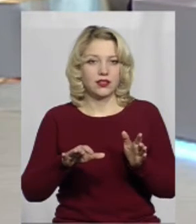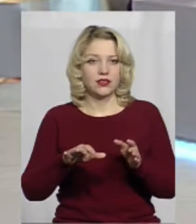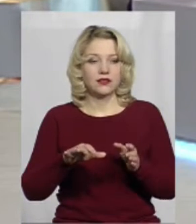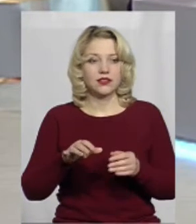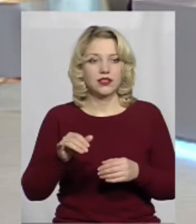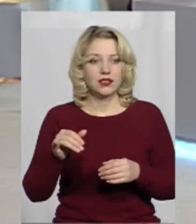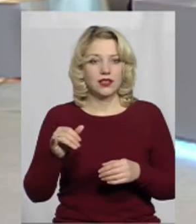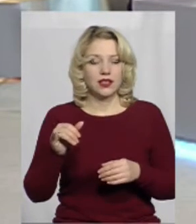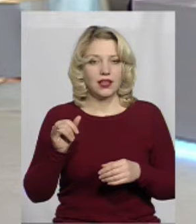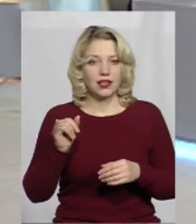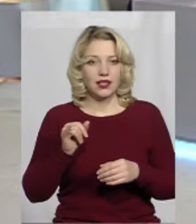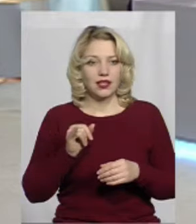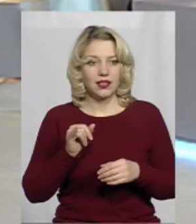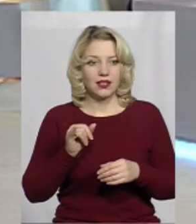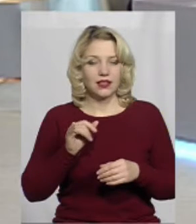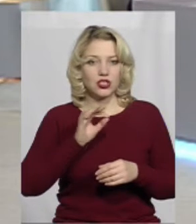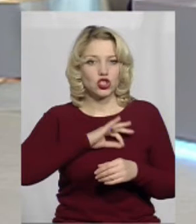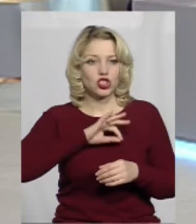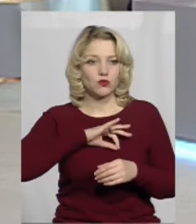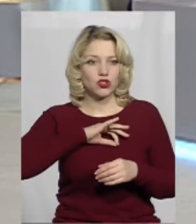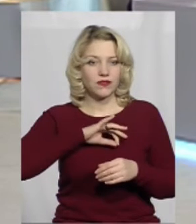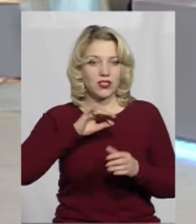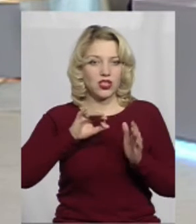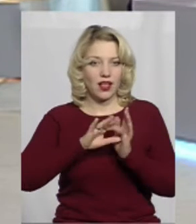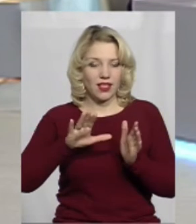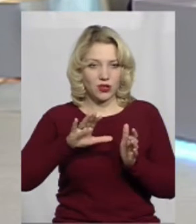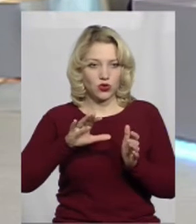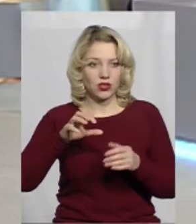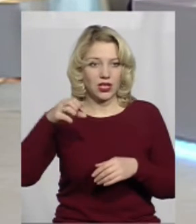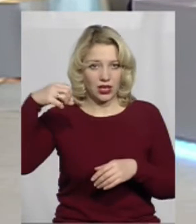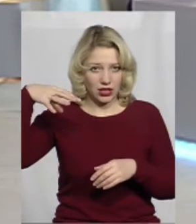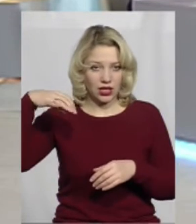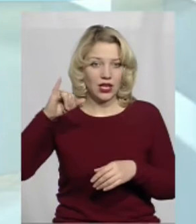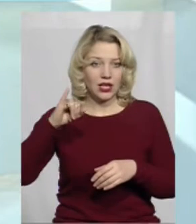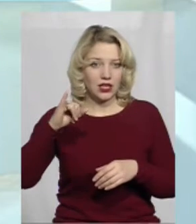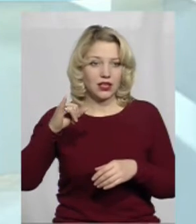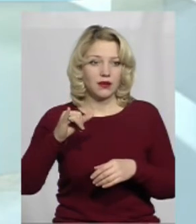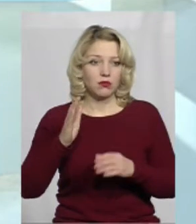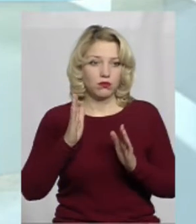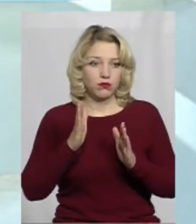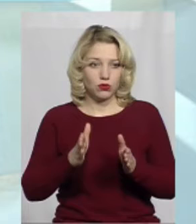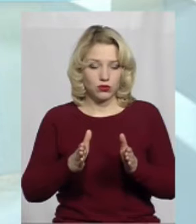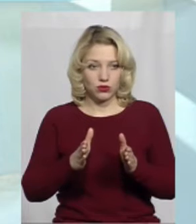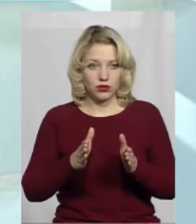електроенергію і споживання електричної енергії. Ну і, відповідно, вже